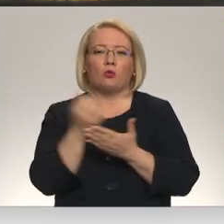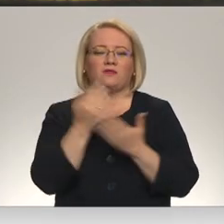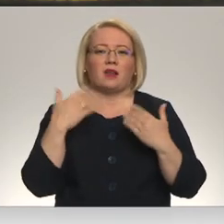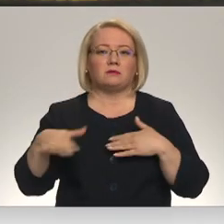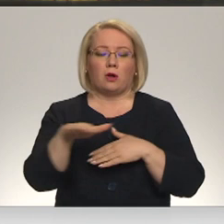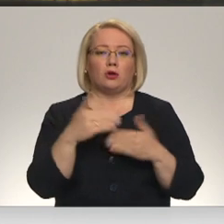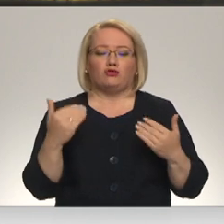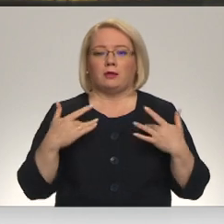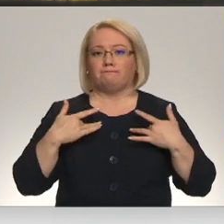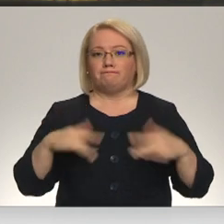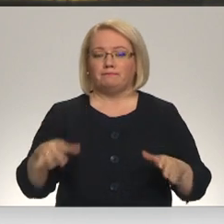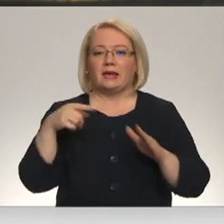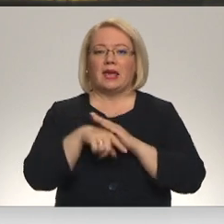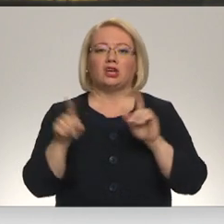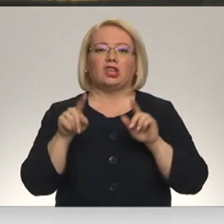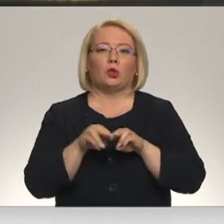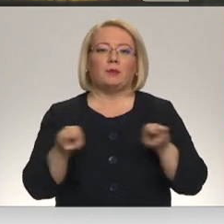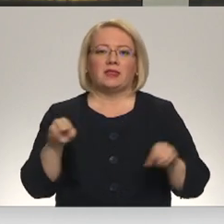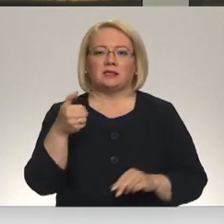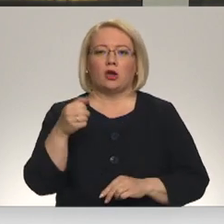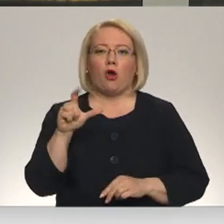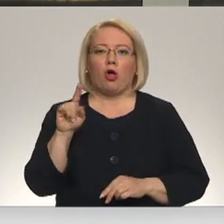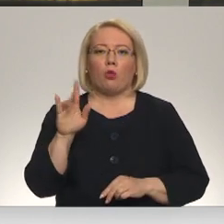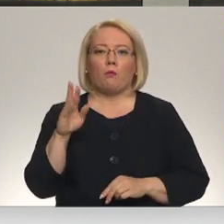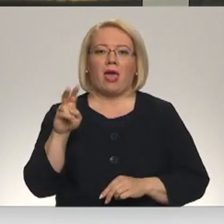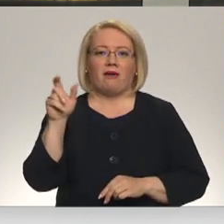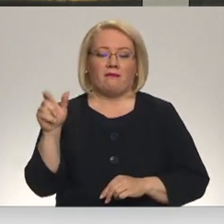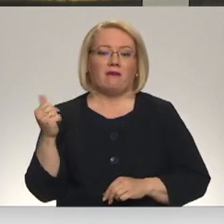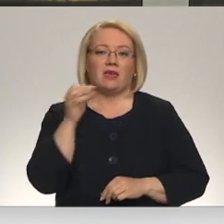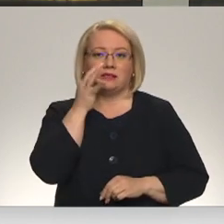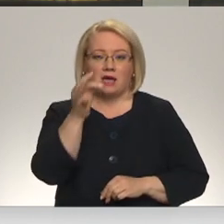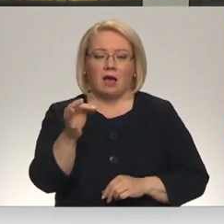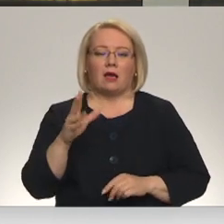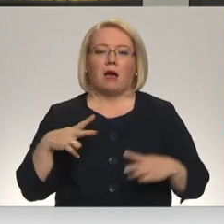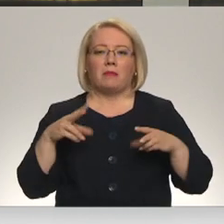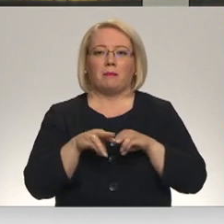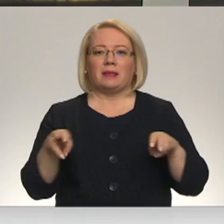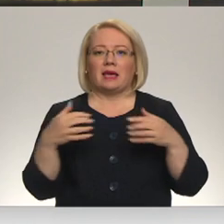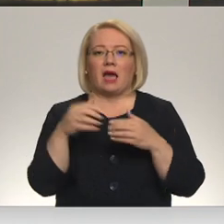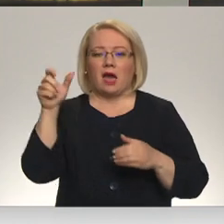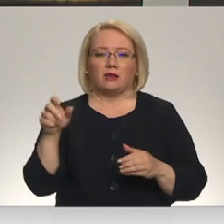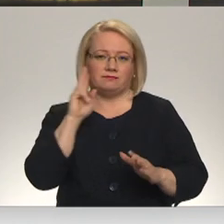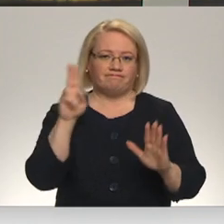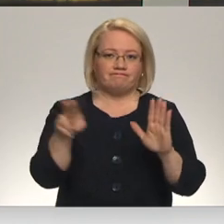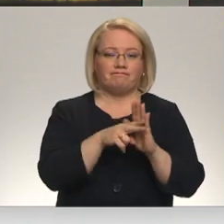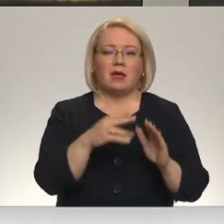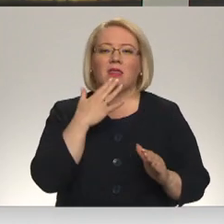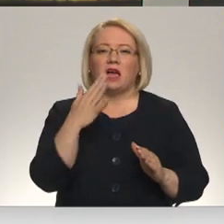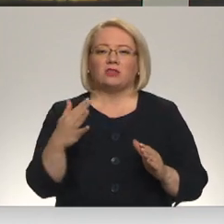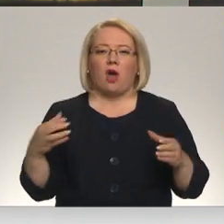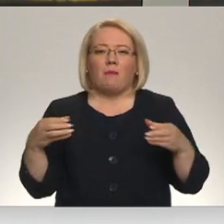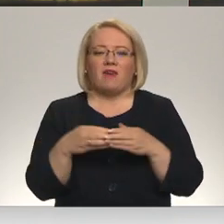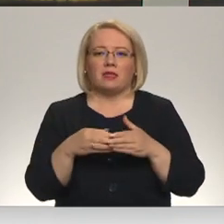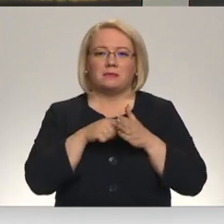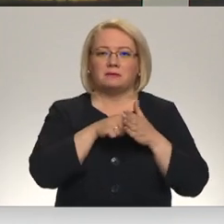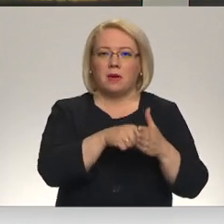demisiju paziņo iekšlietu ministra Marija Golubeva. Viņa norāda, ka premjers Krišķānis Kariņš ir pakļāvies Nacionālās apvienības spiedienam